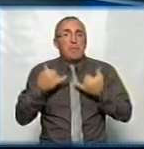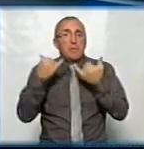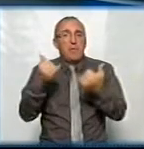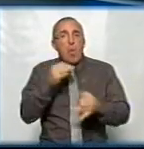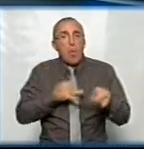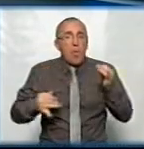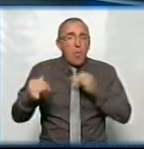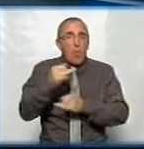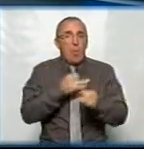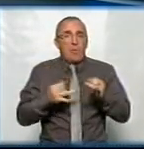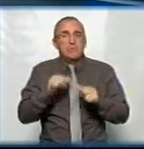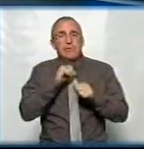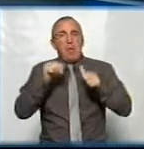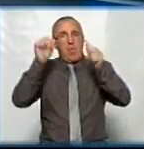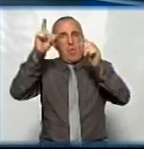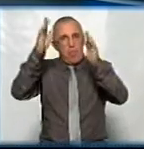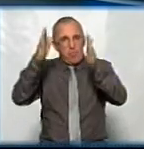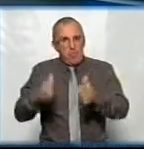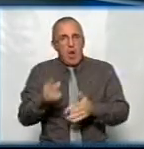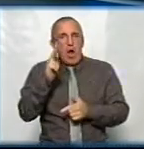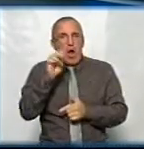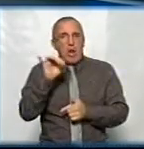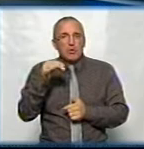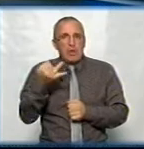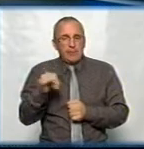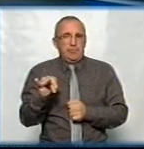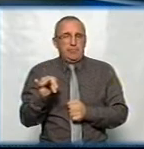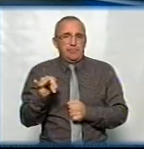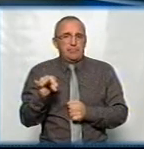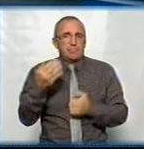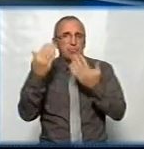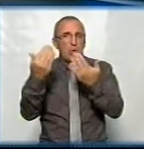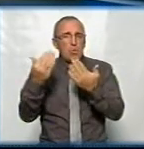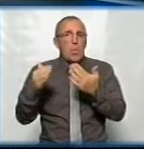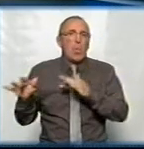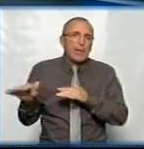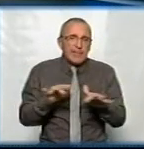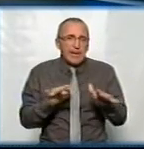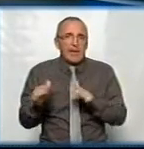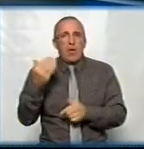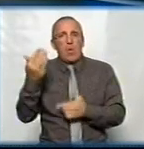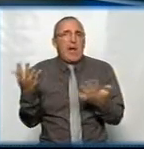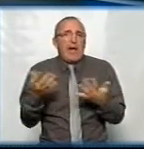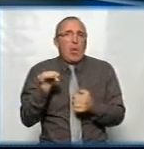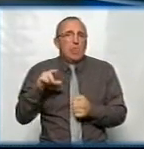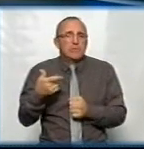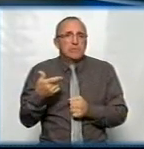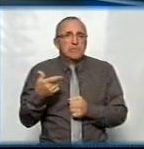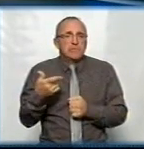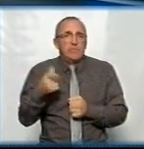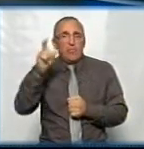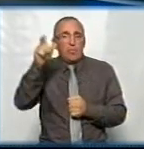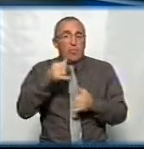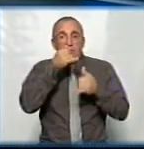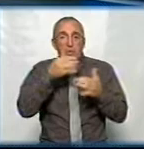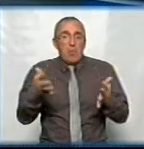і обговорена в самої постаті Калнашевського. Його дій, його якихось там… адже людина